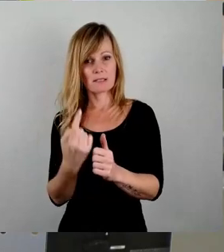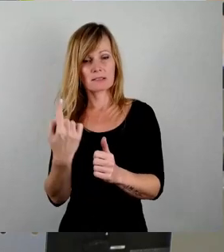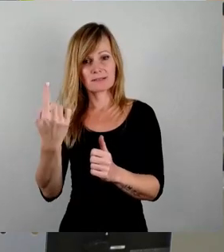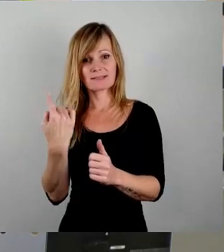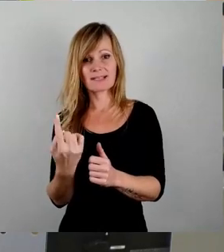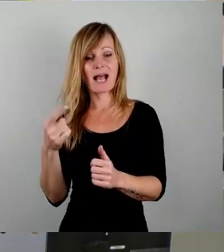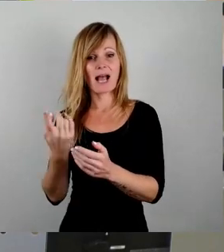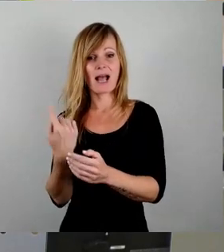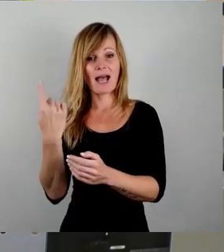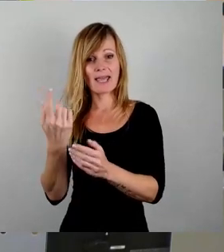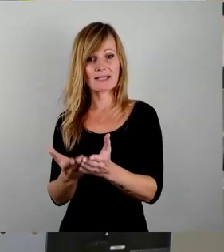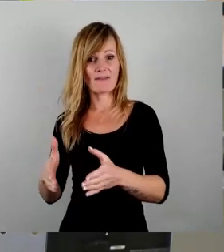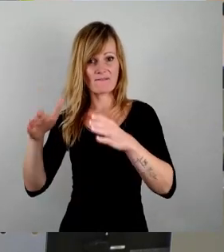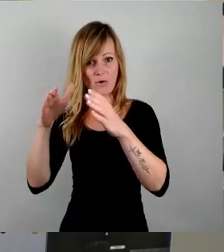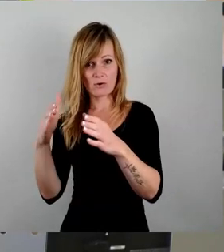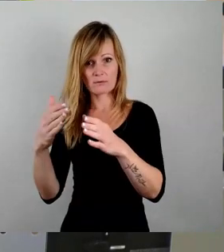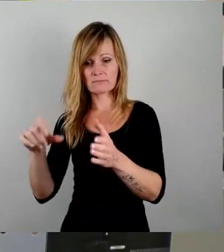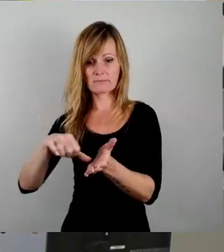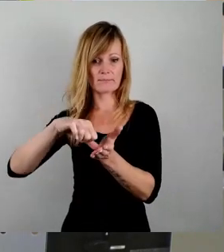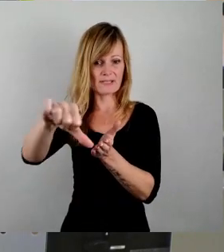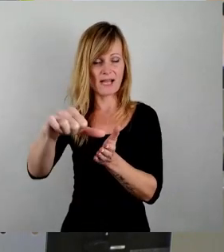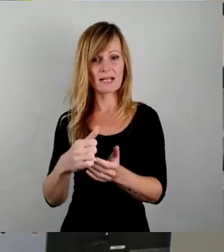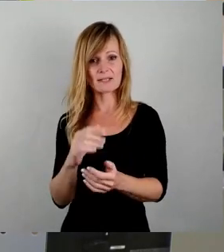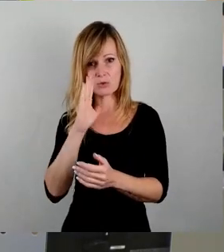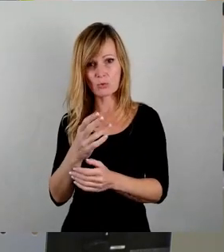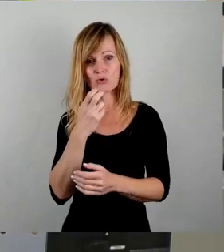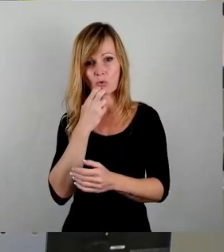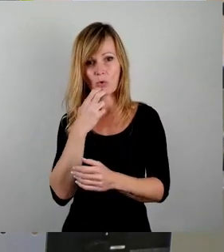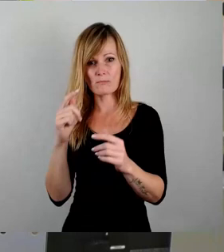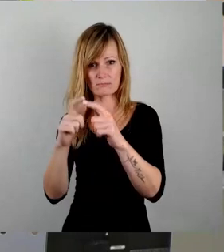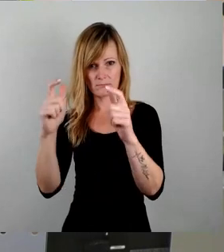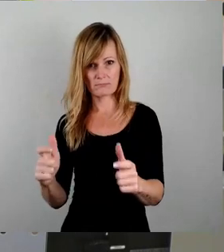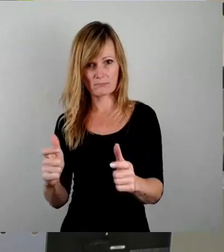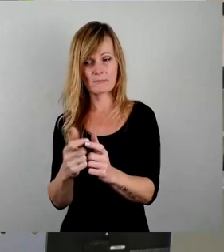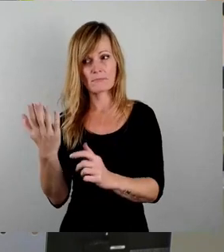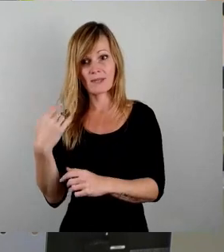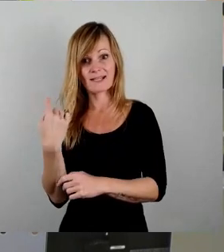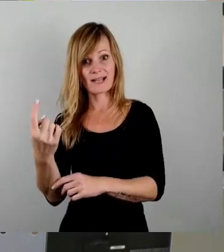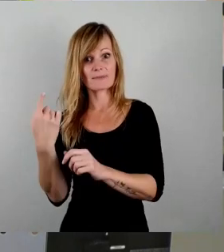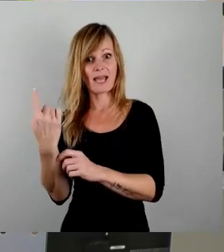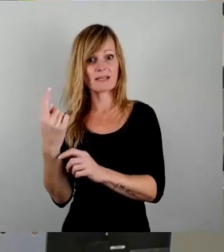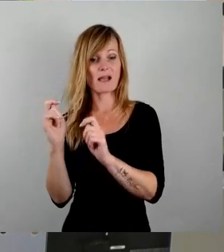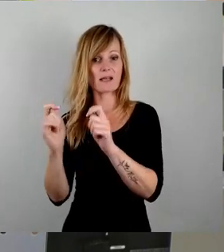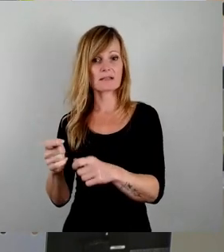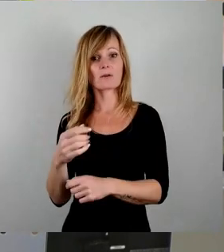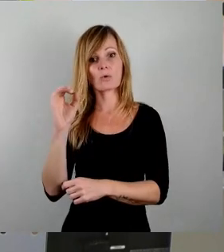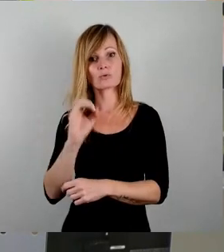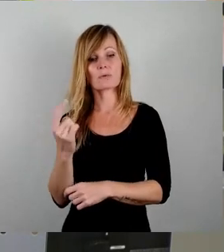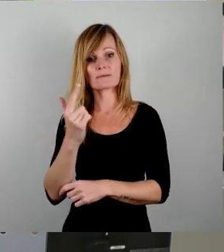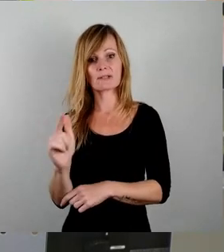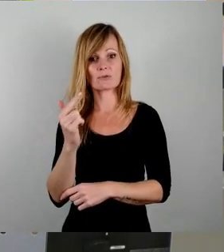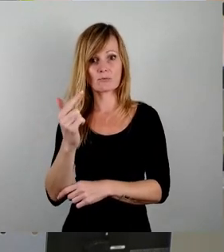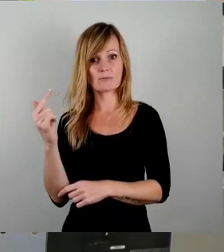Fonds diese Notstromversorgung realisiert hat. Mit einem eigenen Antrag von Oktober 2022 andere Stadtbezirke haben